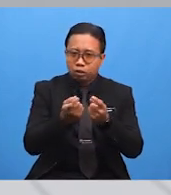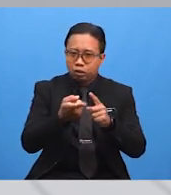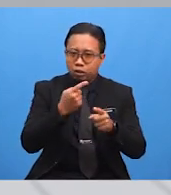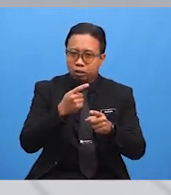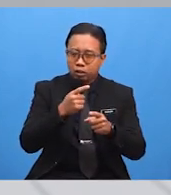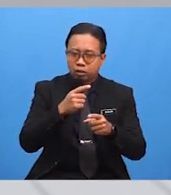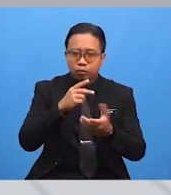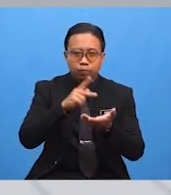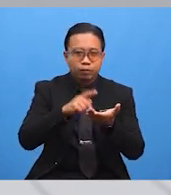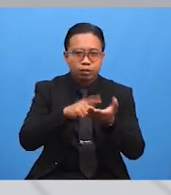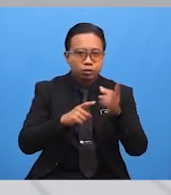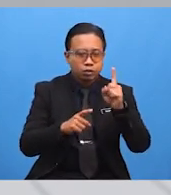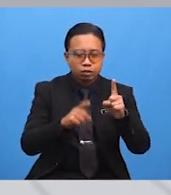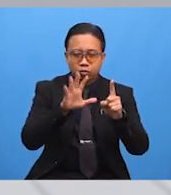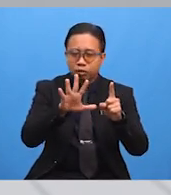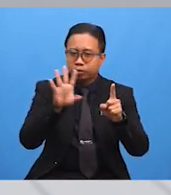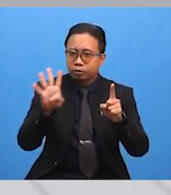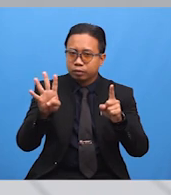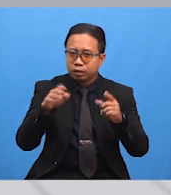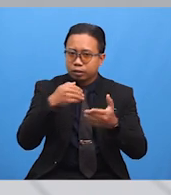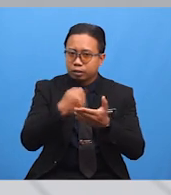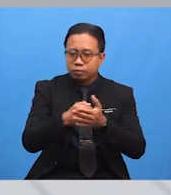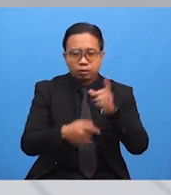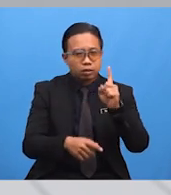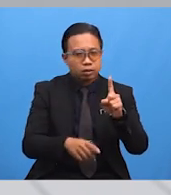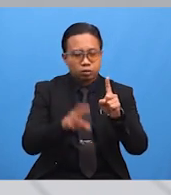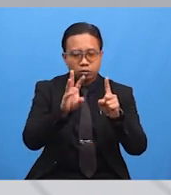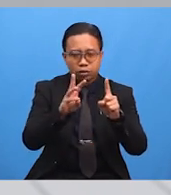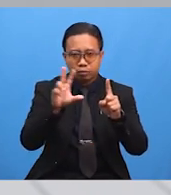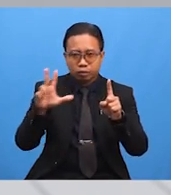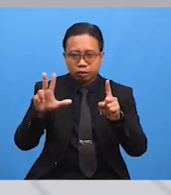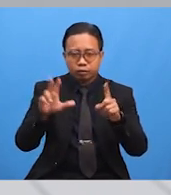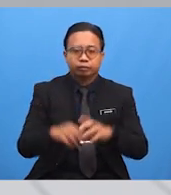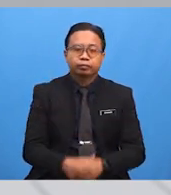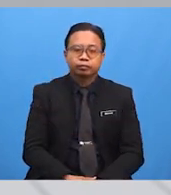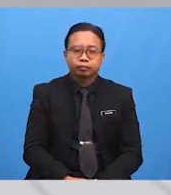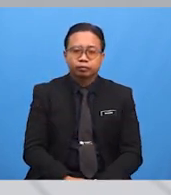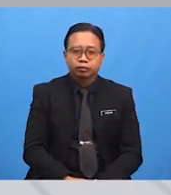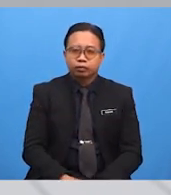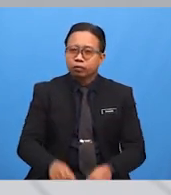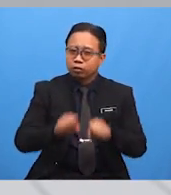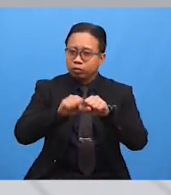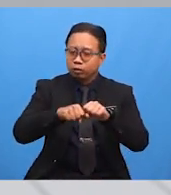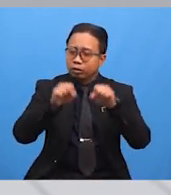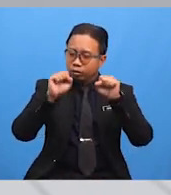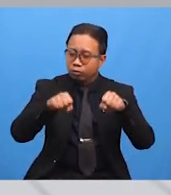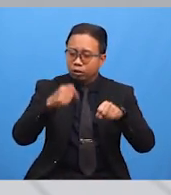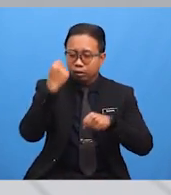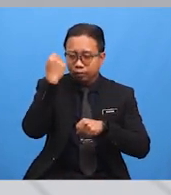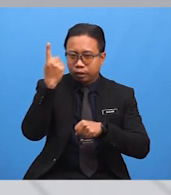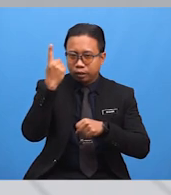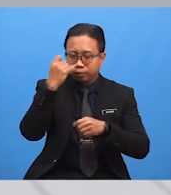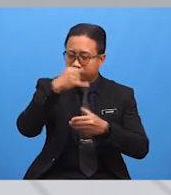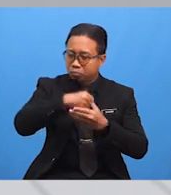muka surat 154 sehingga 163 supaya lebih memahami isi